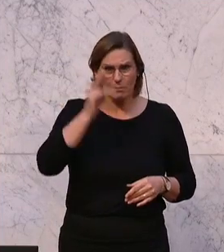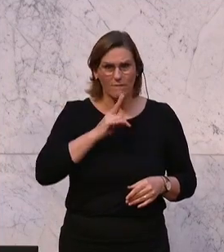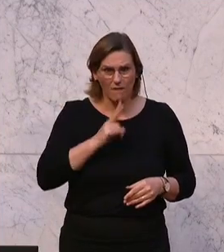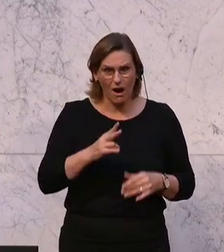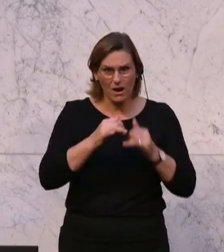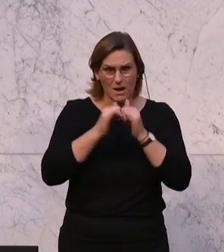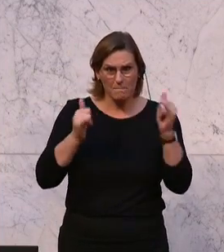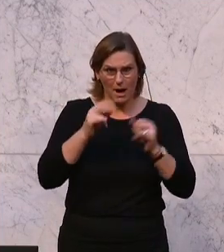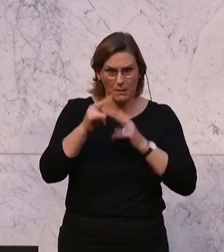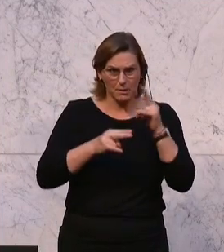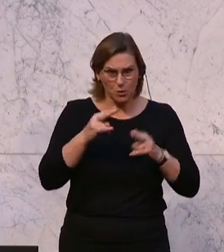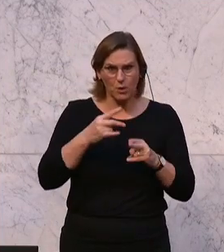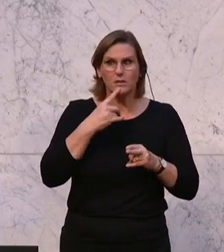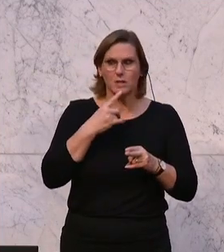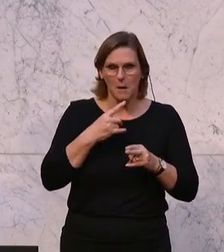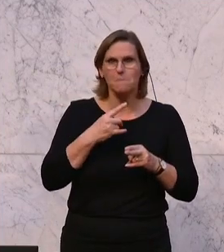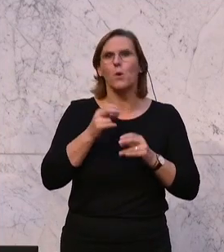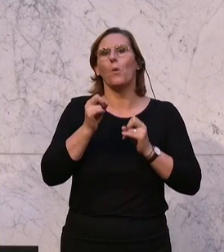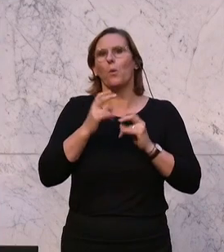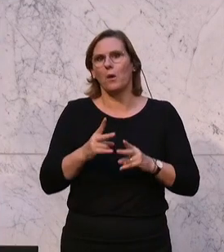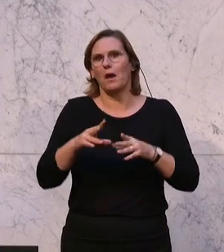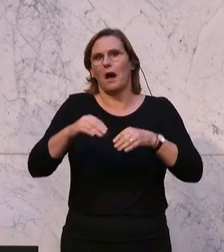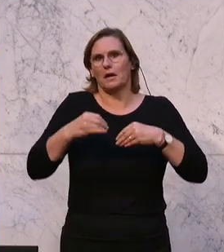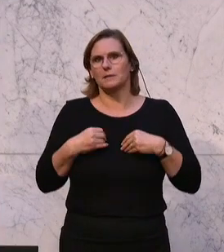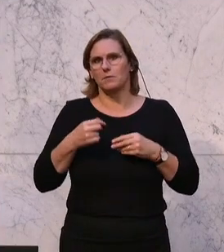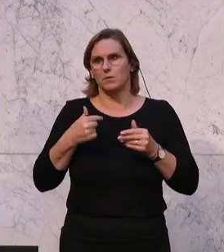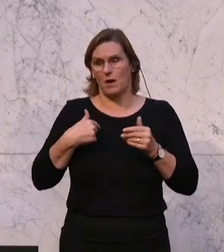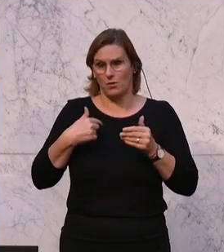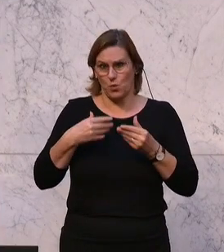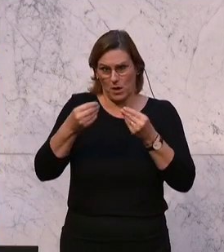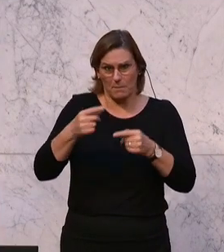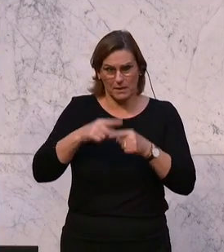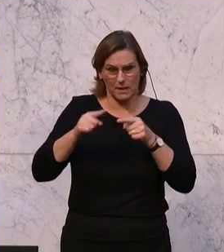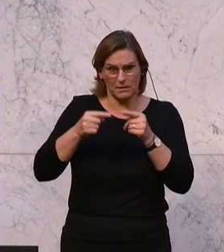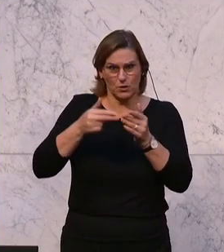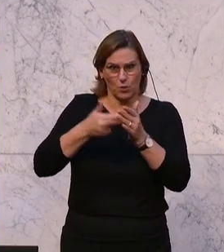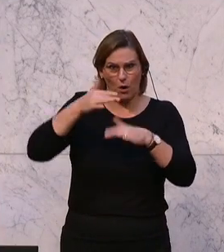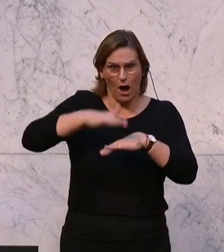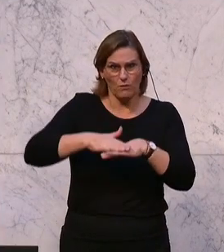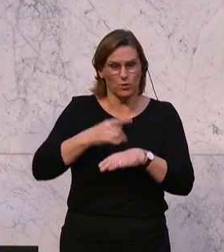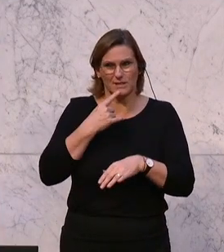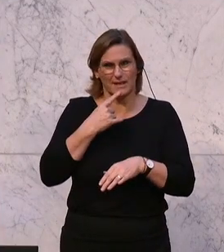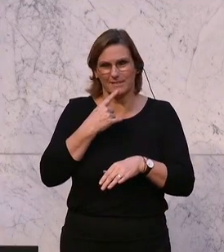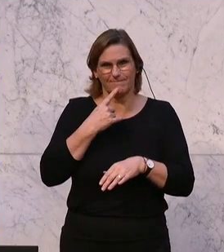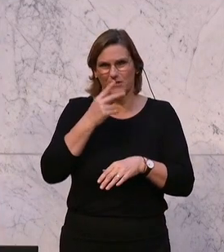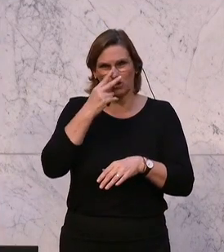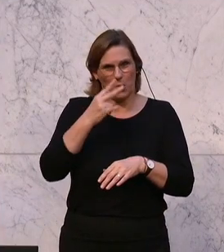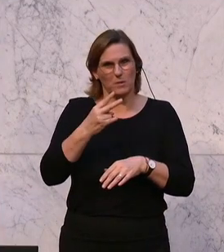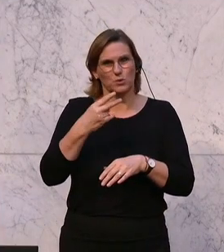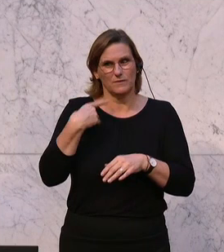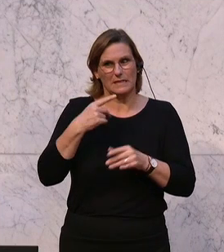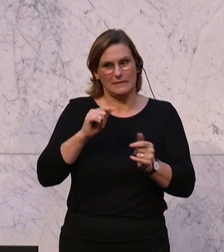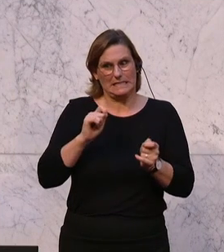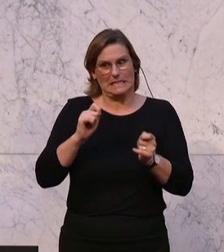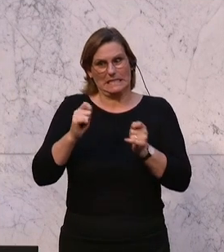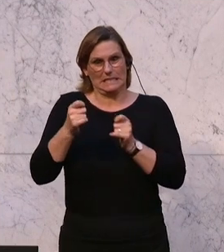Bankbetreuer da durchkommen? Glauben Sie, dass Sie da vielleicht noch einen Kredit aufnehmen können? Oder wird Ihnen der Bankbetreuer sagen, schauen wir, dass wir das vielleicht wieder in den